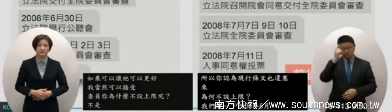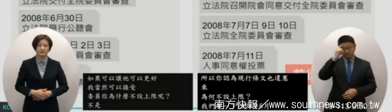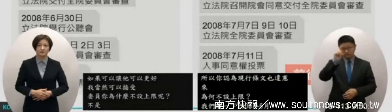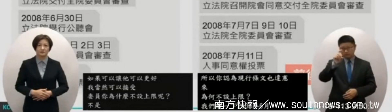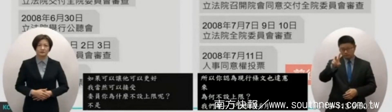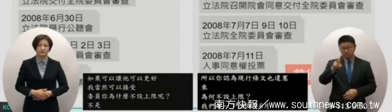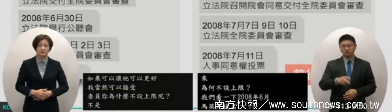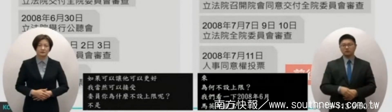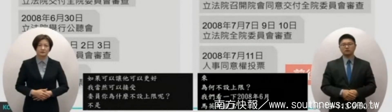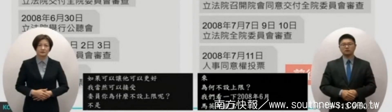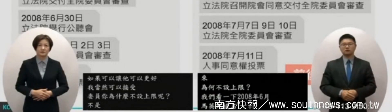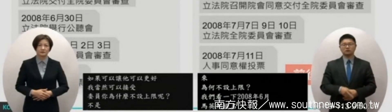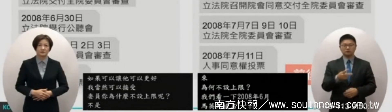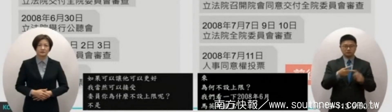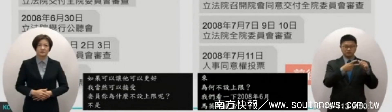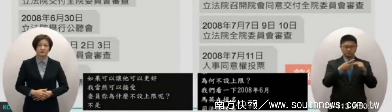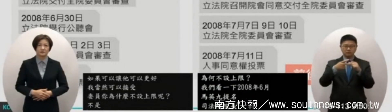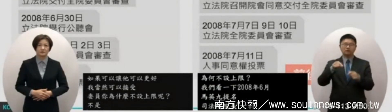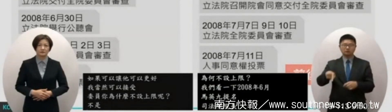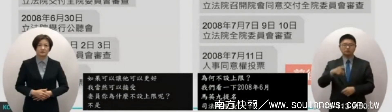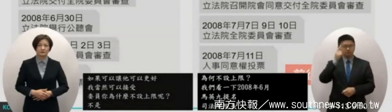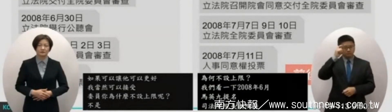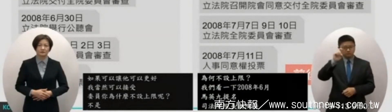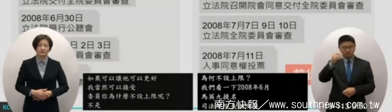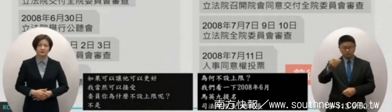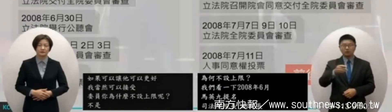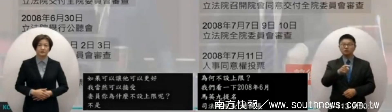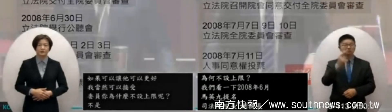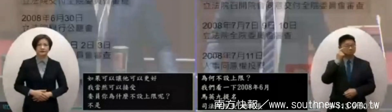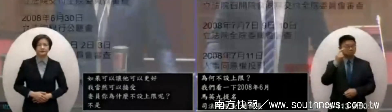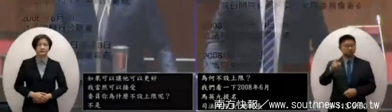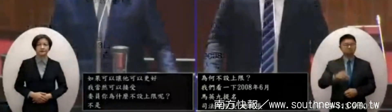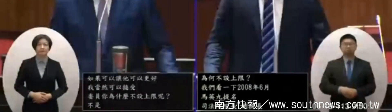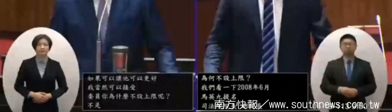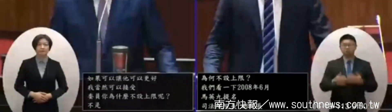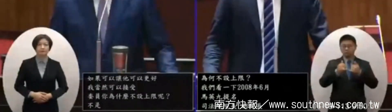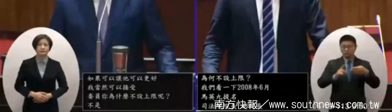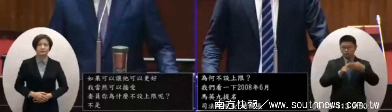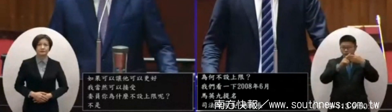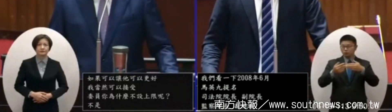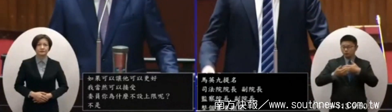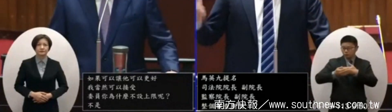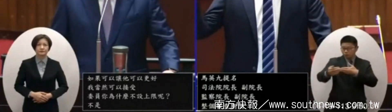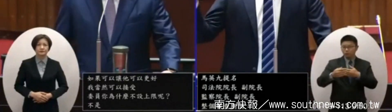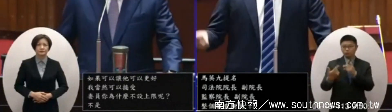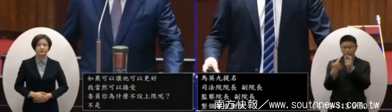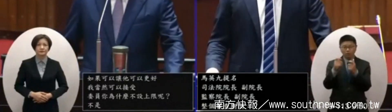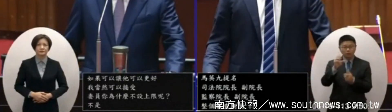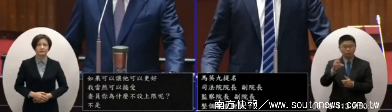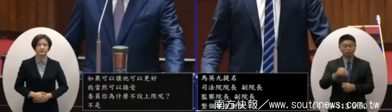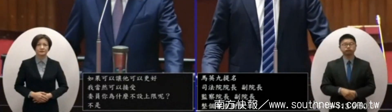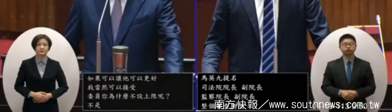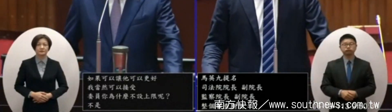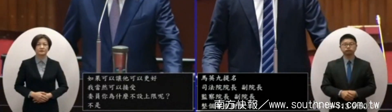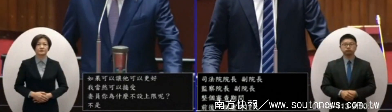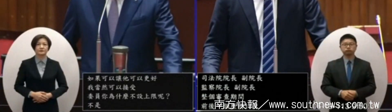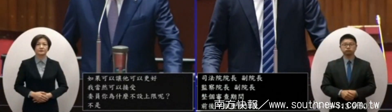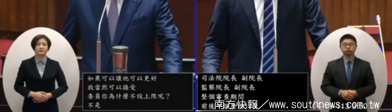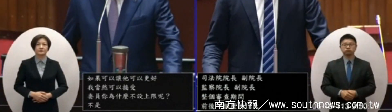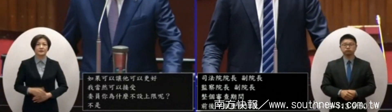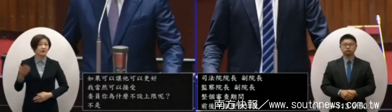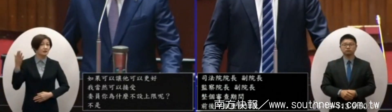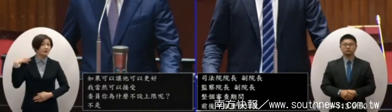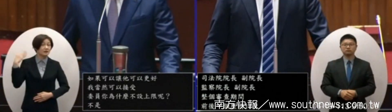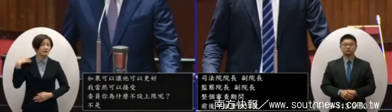天一個例經19天來請教一家院長你認為符合民主程序嗎你認為這樣符不符合民主程序